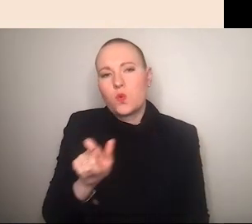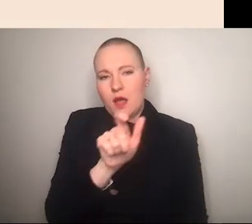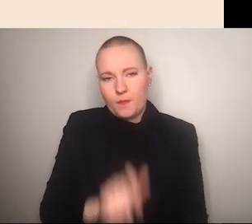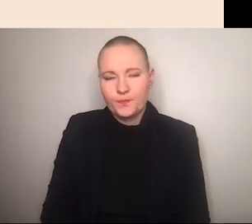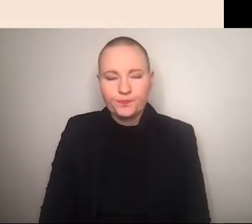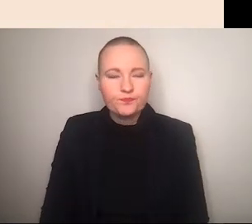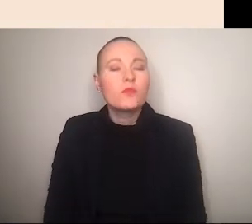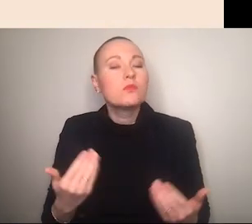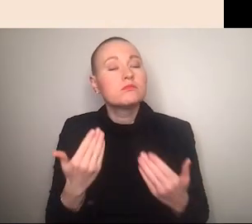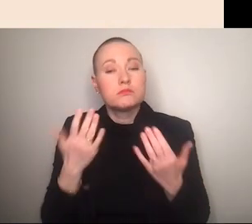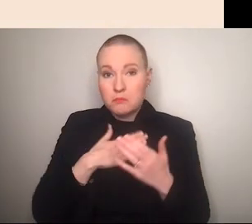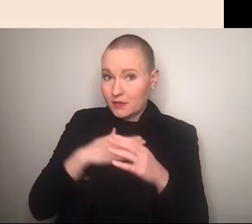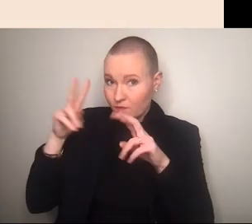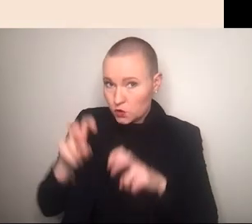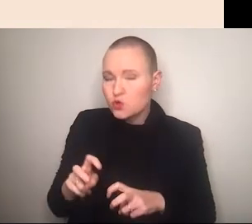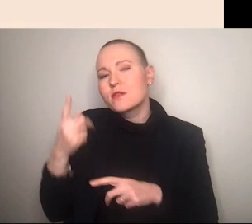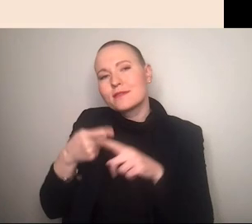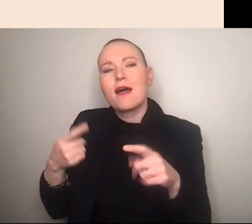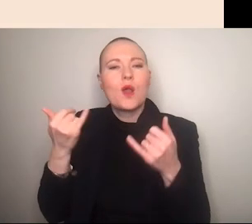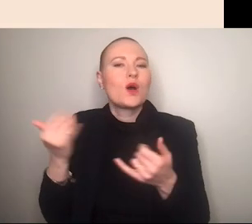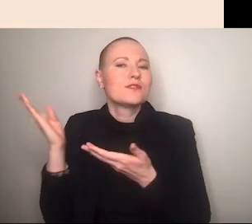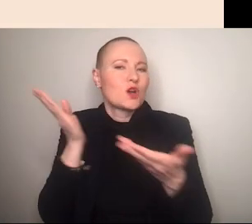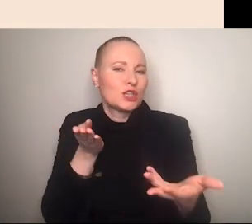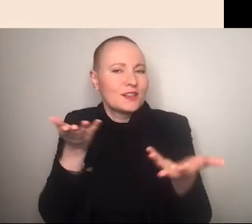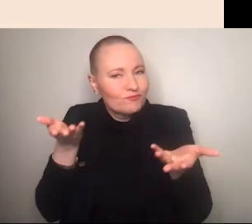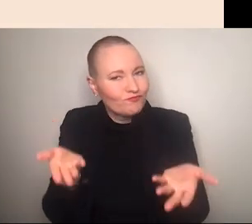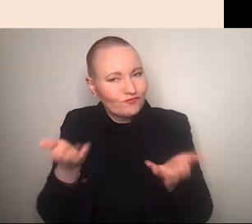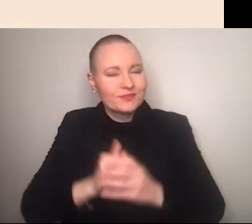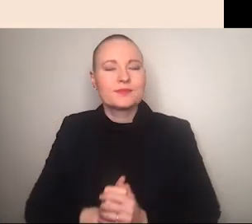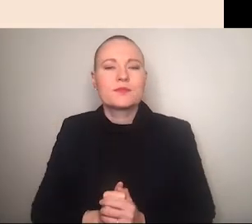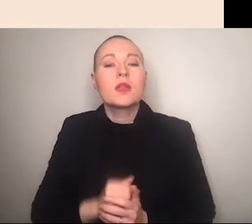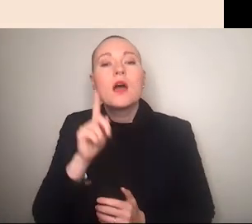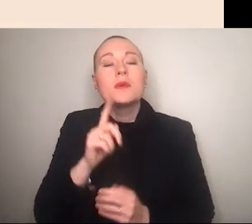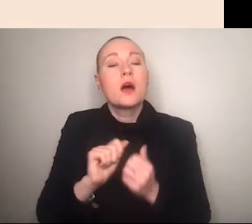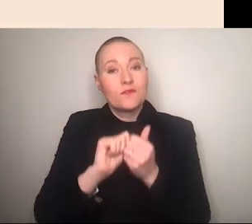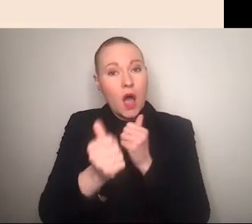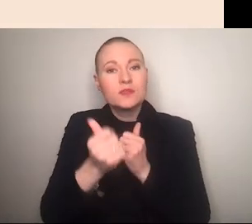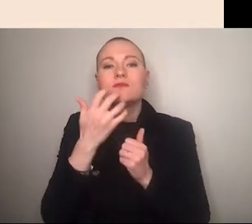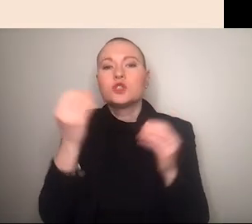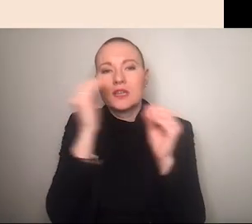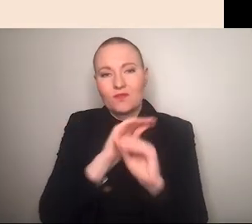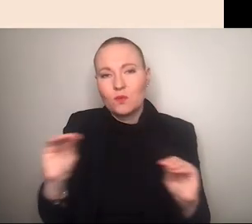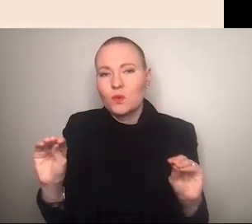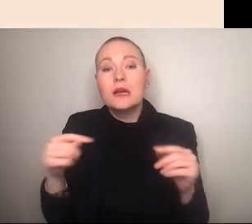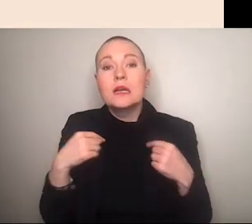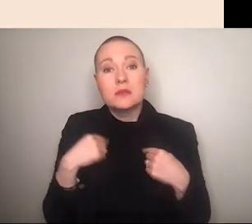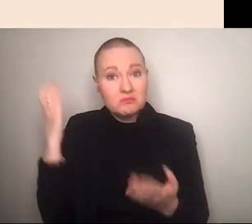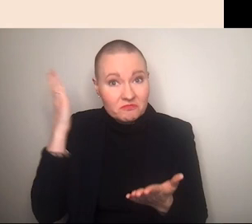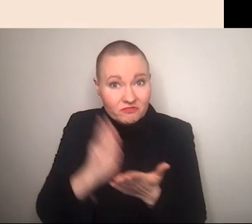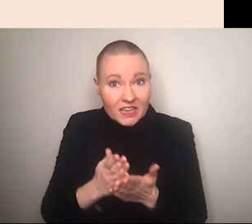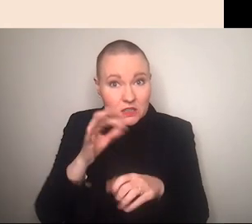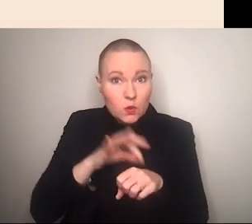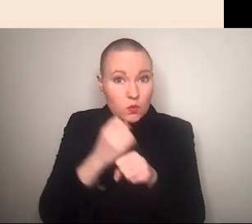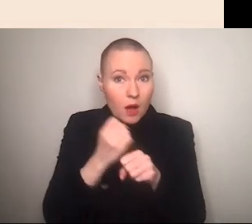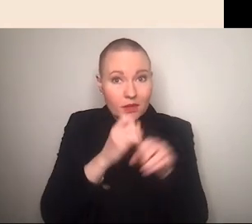forschung werde ich eben heute auch hier vorstellen im rahmen dieses vortrags ich möchte aber vorweg darauf hinweisen dass die situation noch